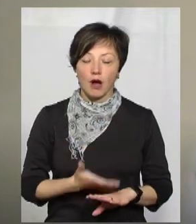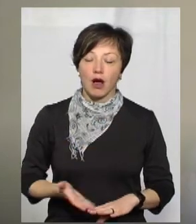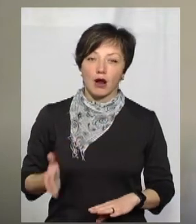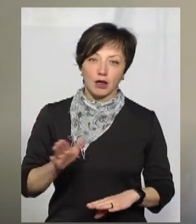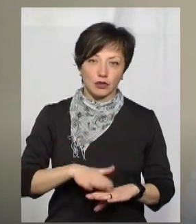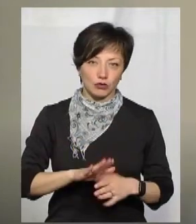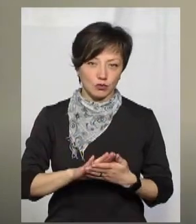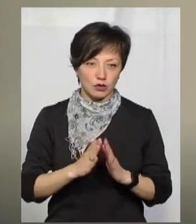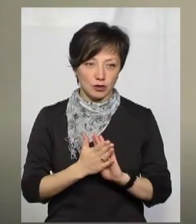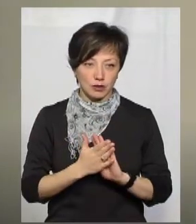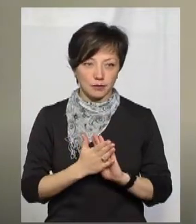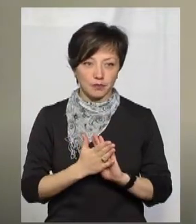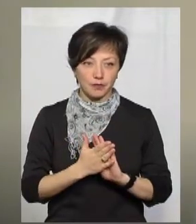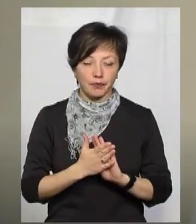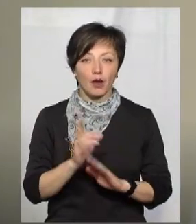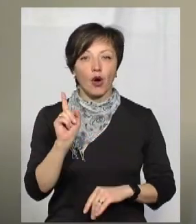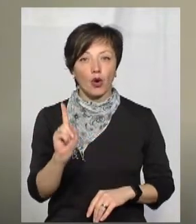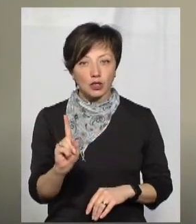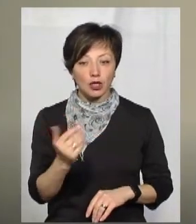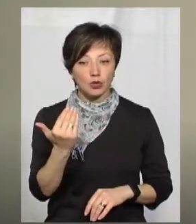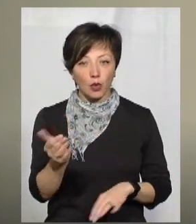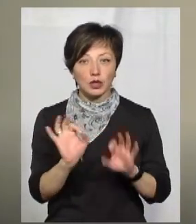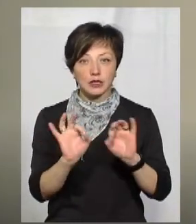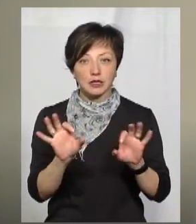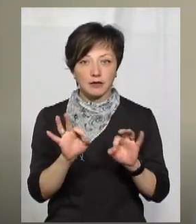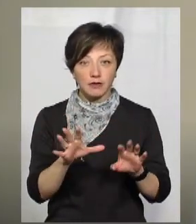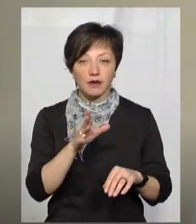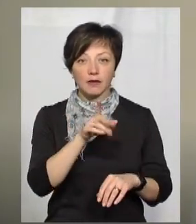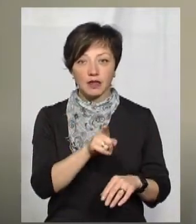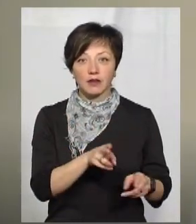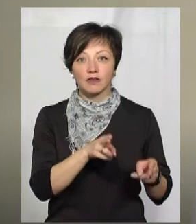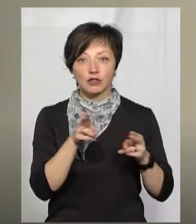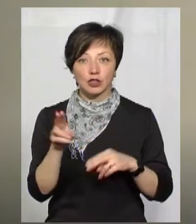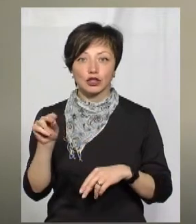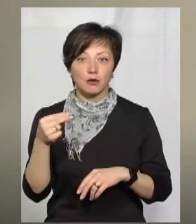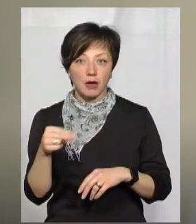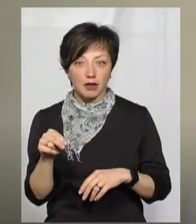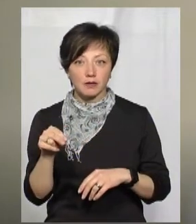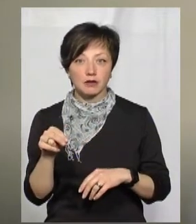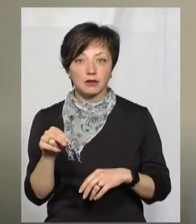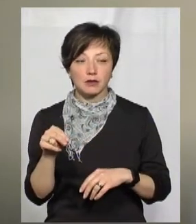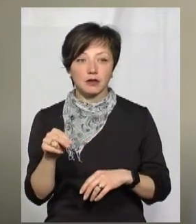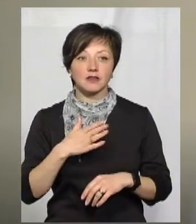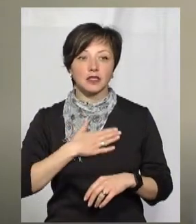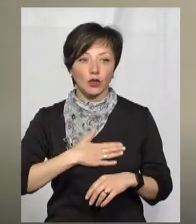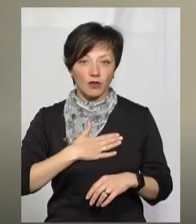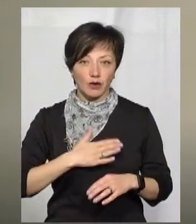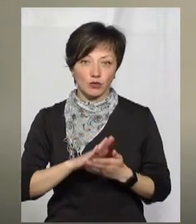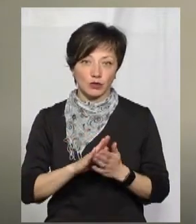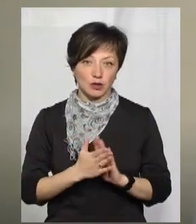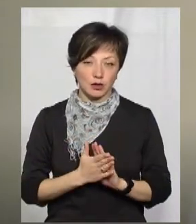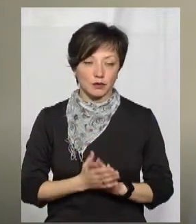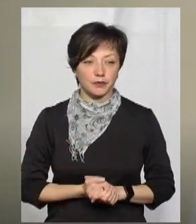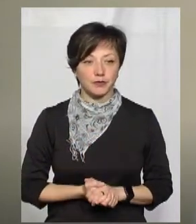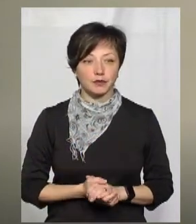критичному стані. Хоча, з його слів, він виїжджав з Чемеровець в задовільному стані.